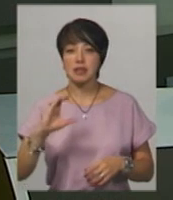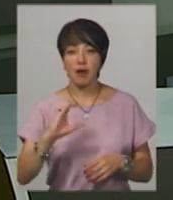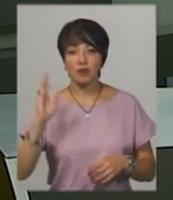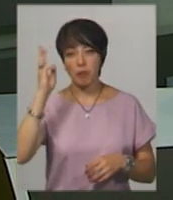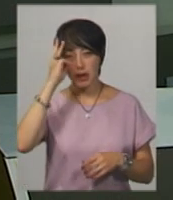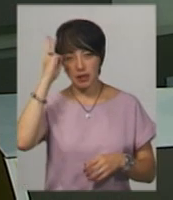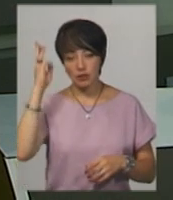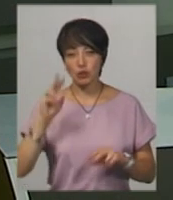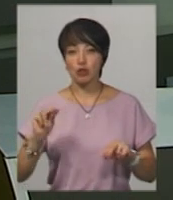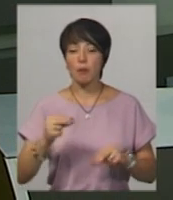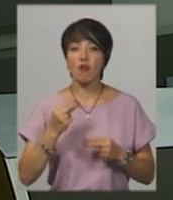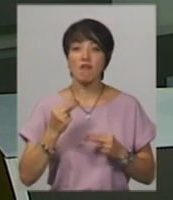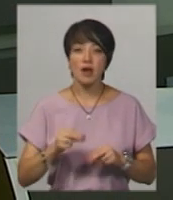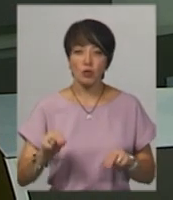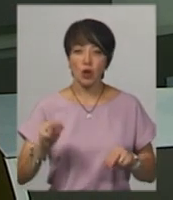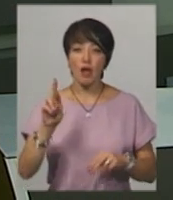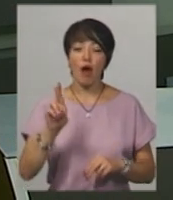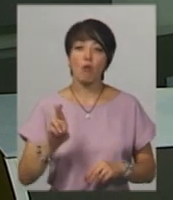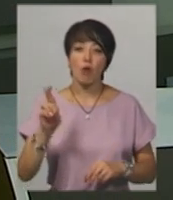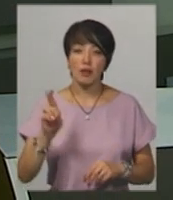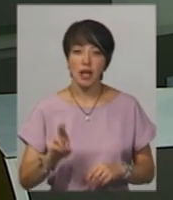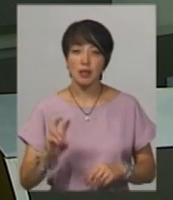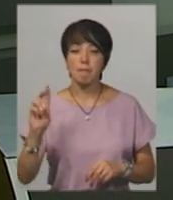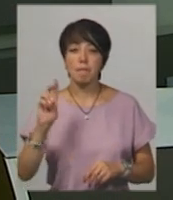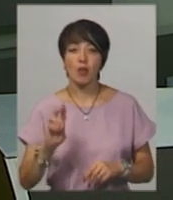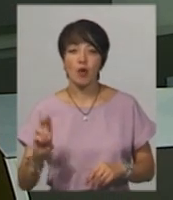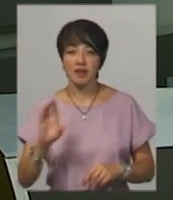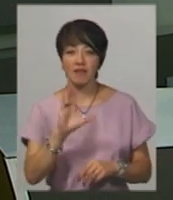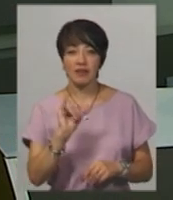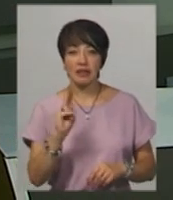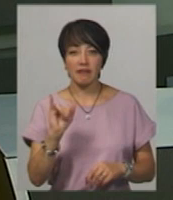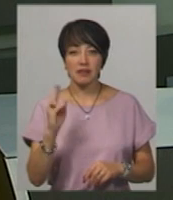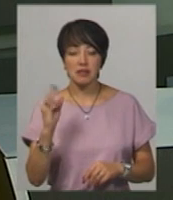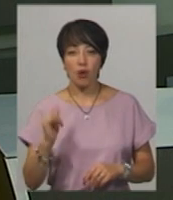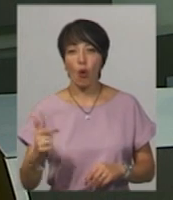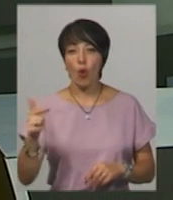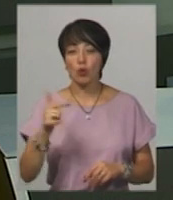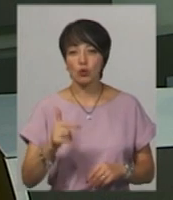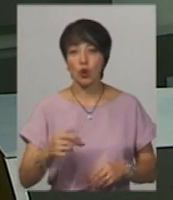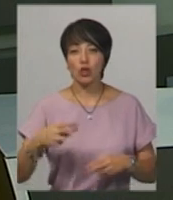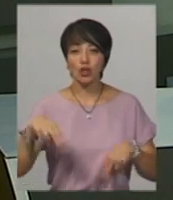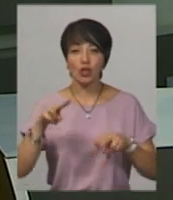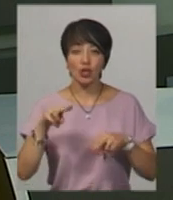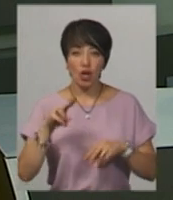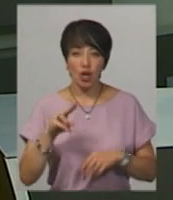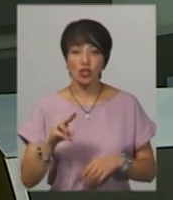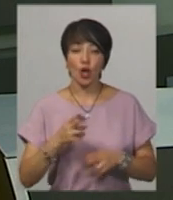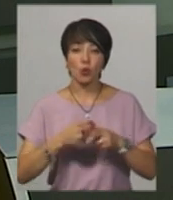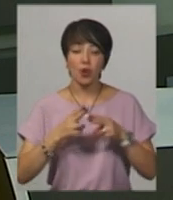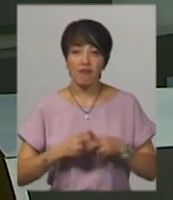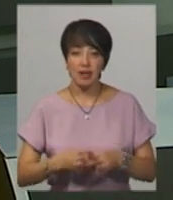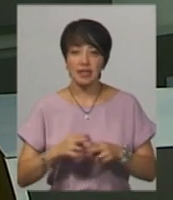Хмельницької, Чемеровецької, Ярмолинецької, Білогірської, Віньковецької, Городоцької, Дережнянської, Донайвецької та